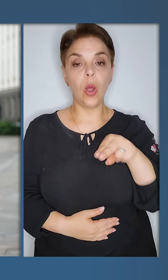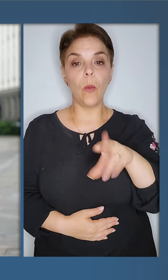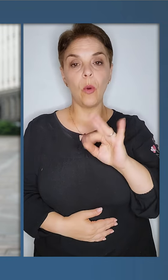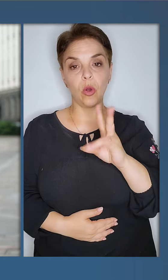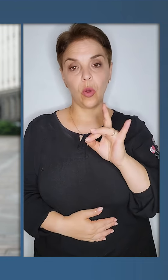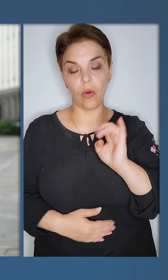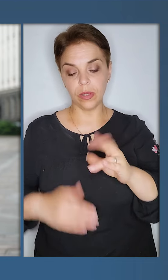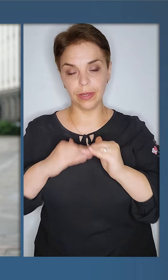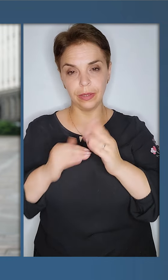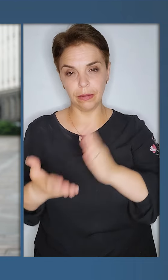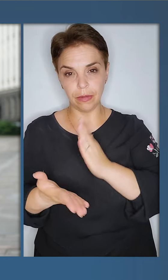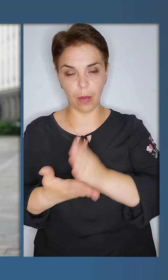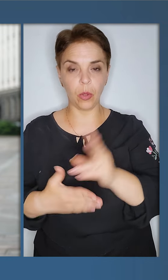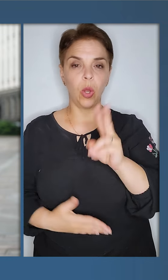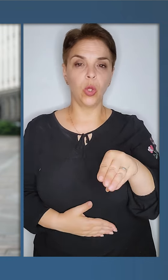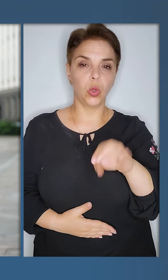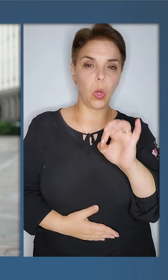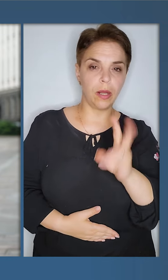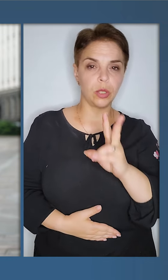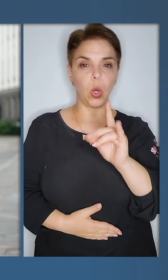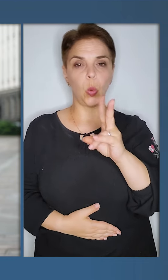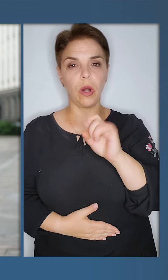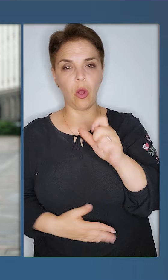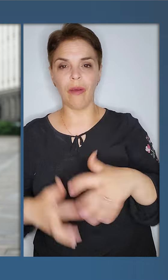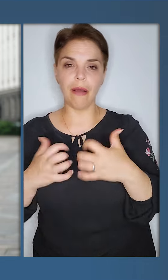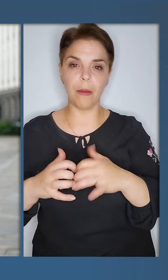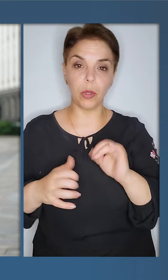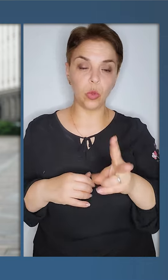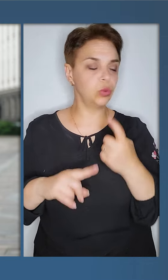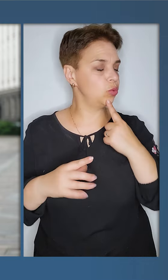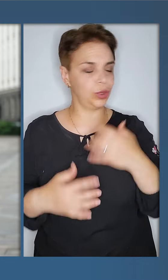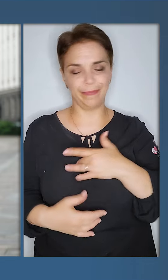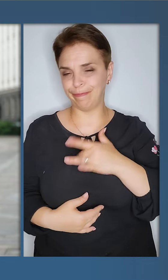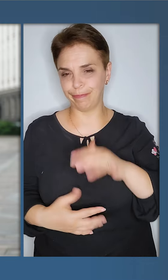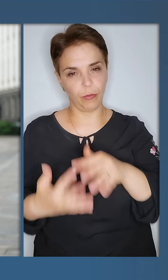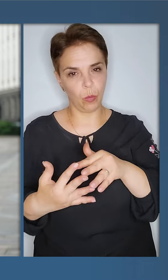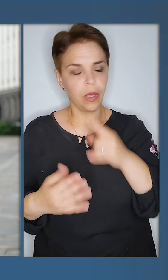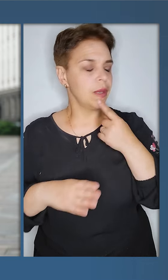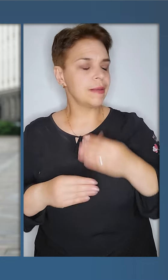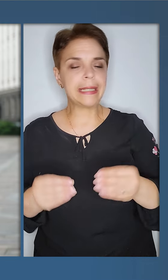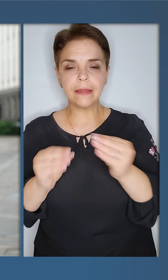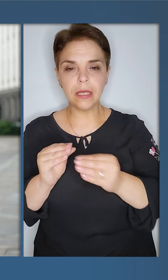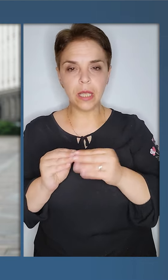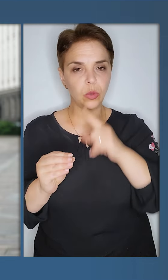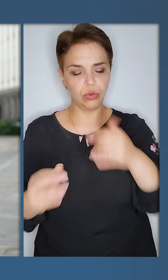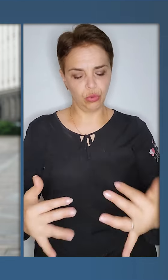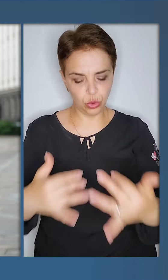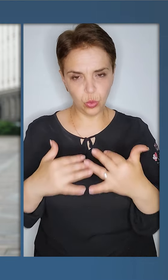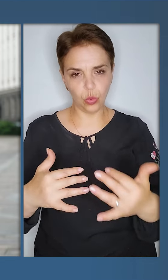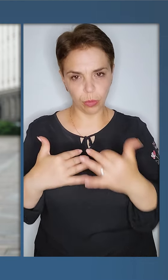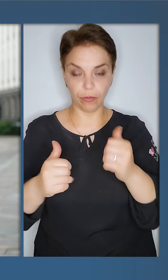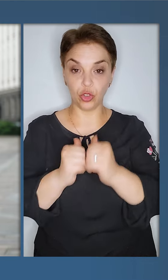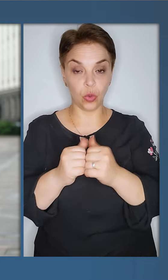воїни, Покровський напрямок, Торецький, Курахівський, Краматорський, дуже жорсткі бої, десятки